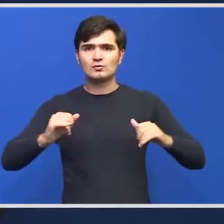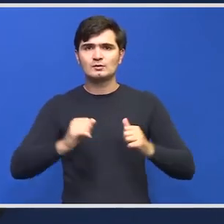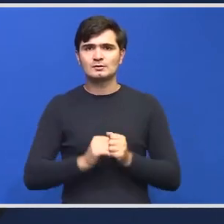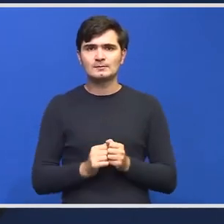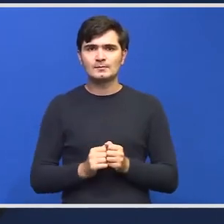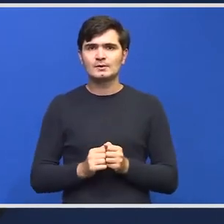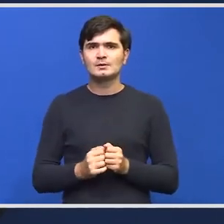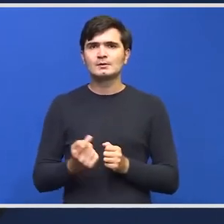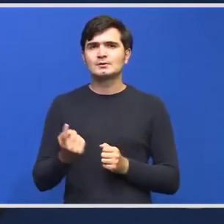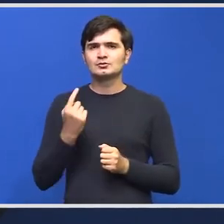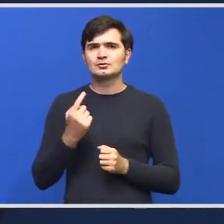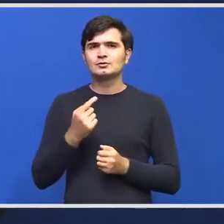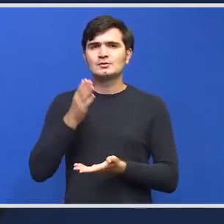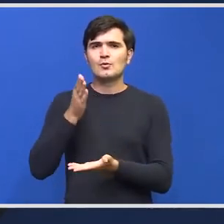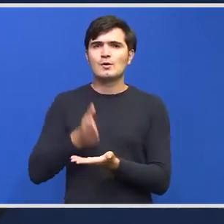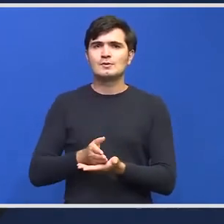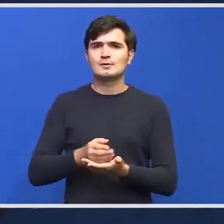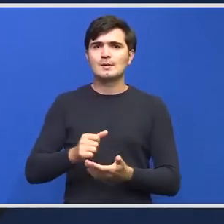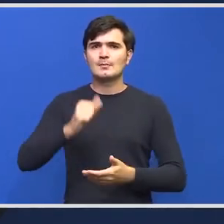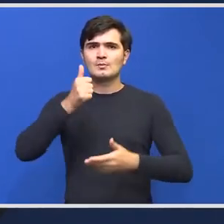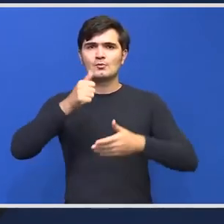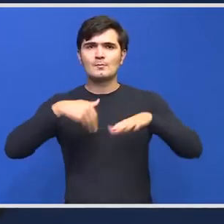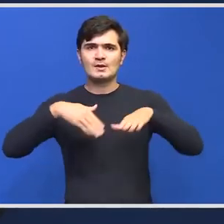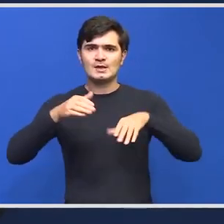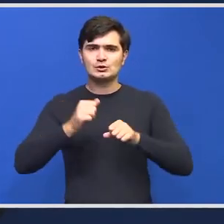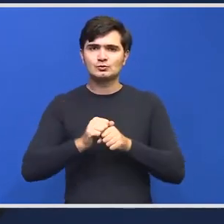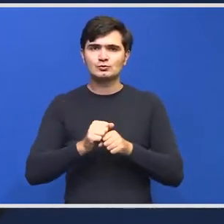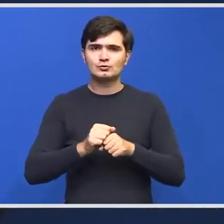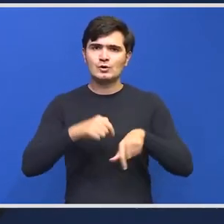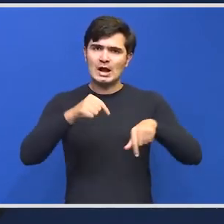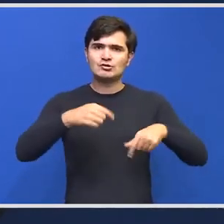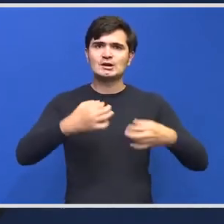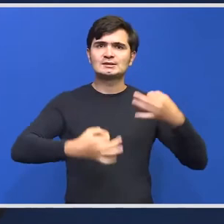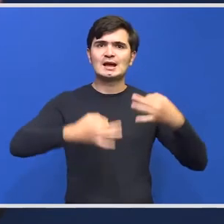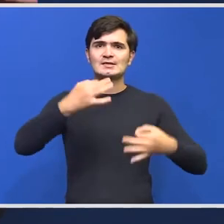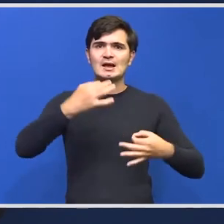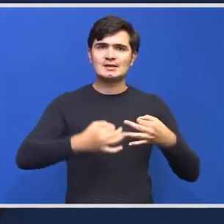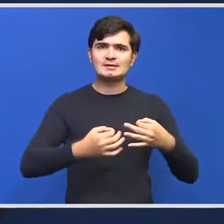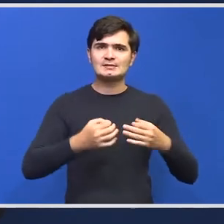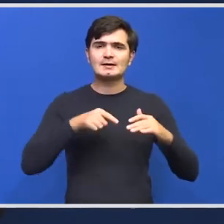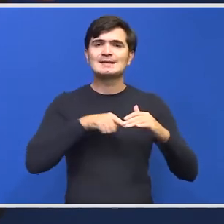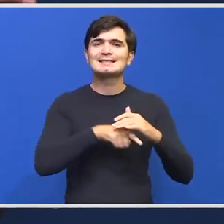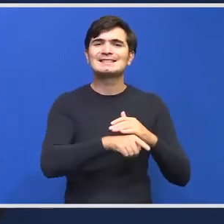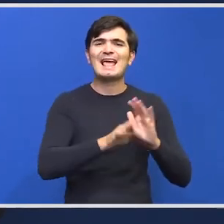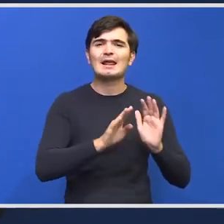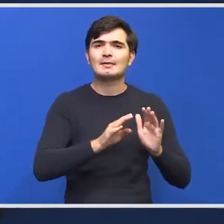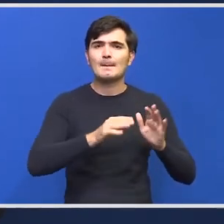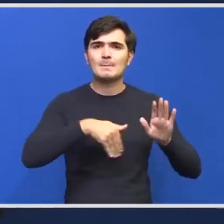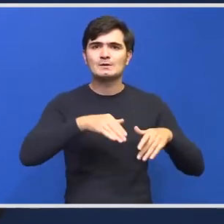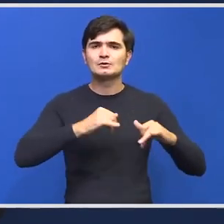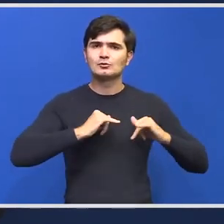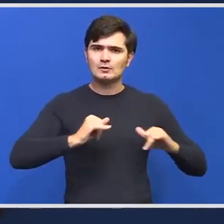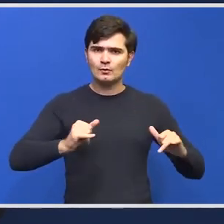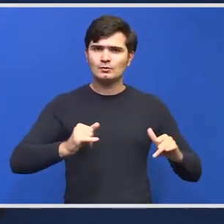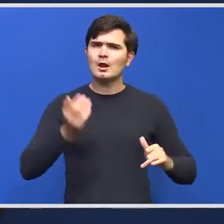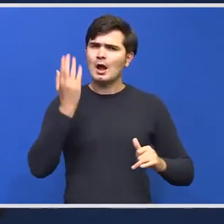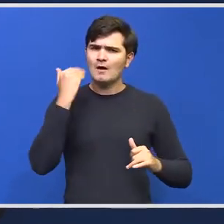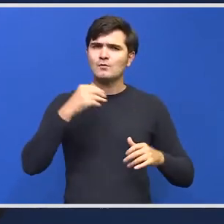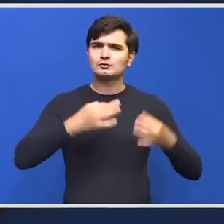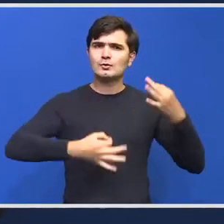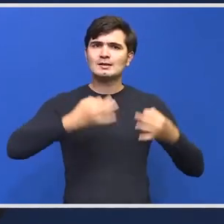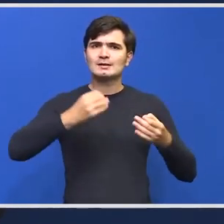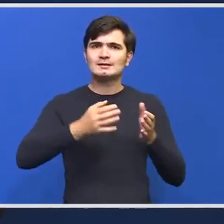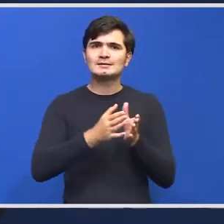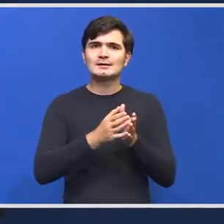din dispoziția primului ministru această analiză internă a Ministerului Dezvoltării a fost extinsă